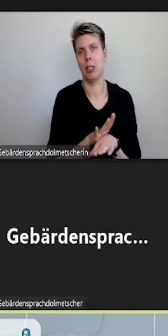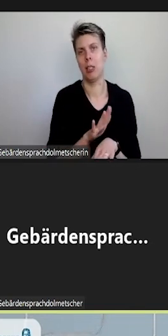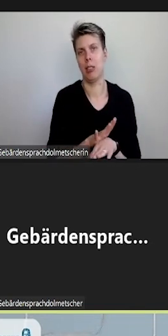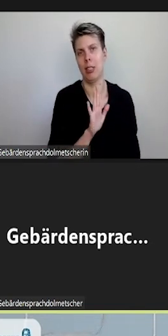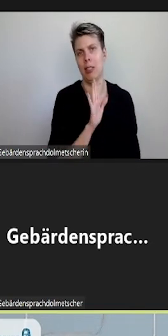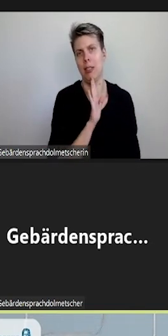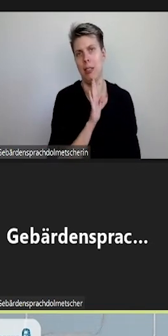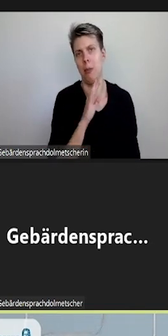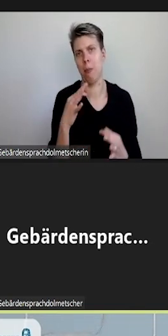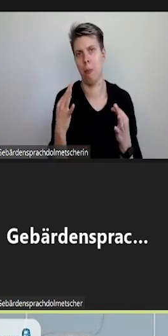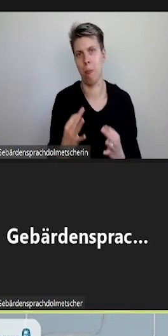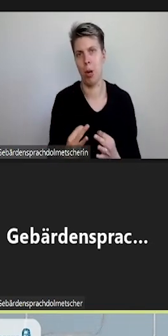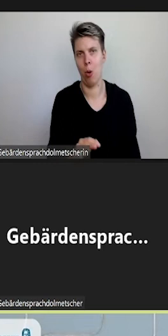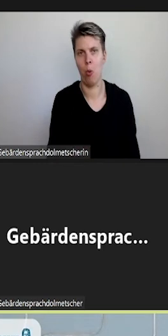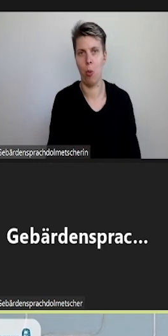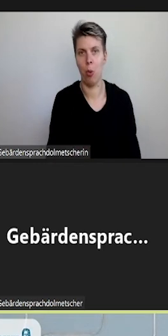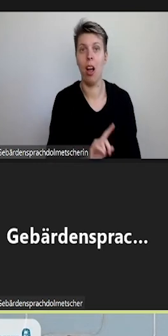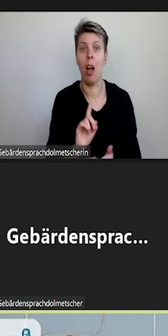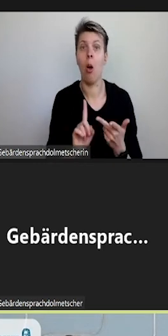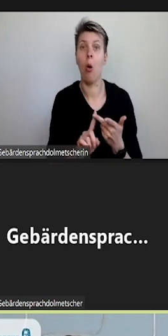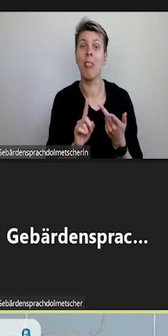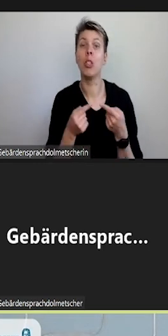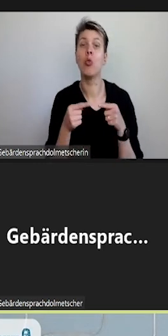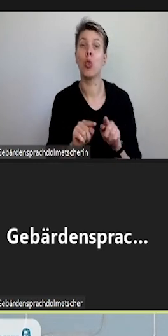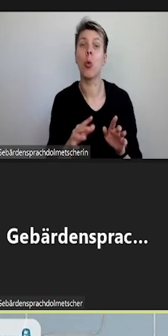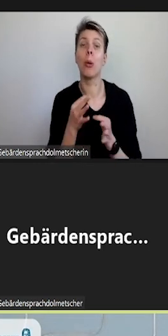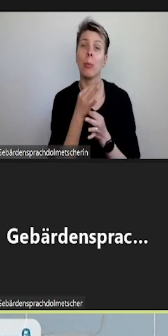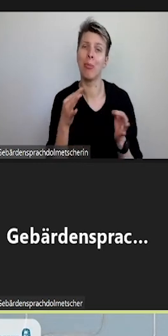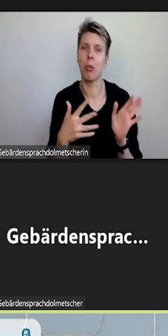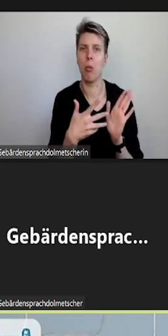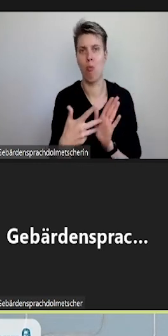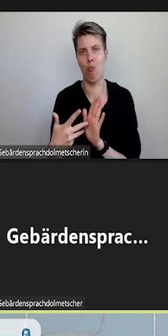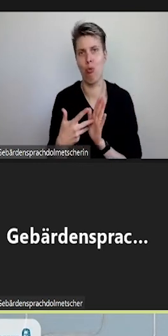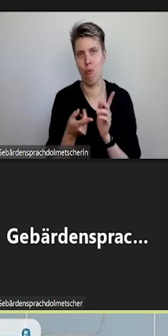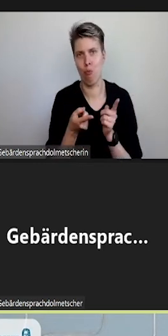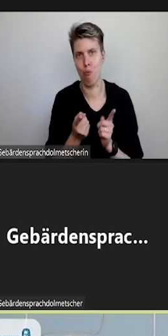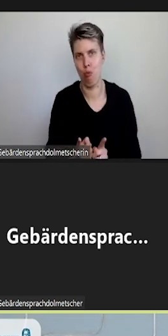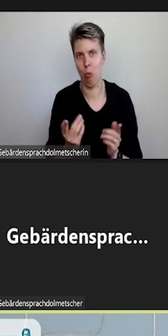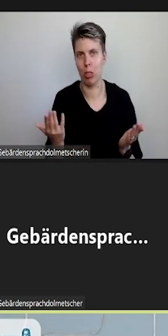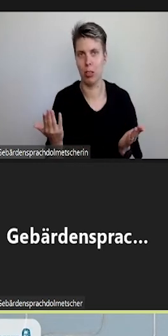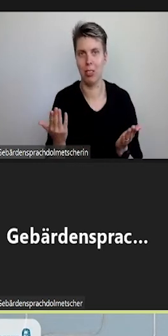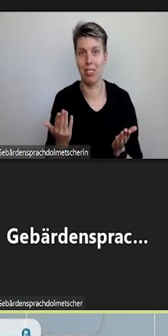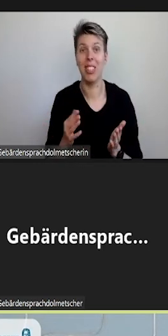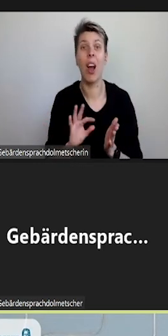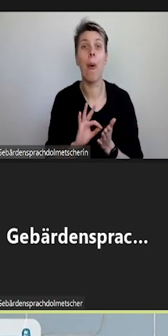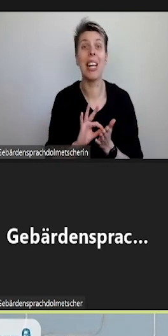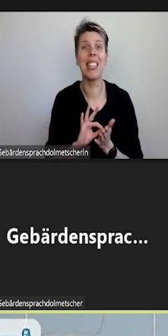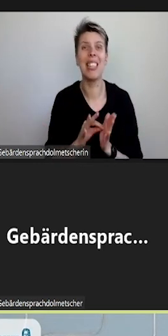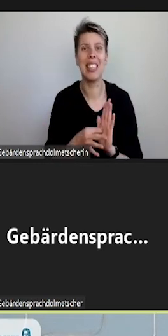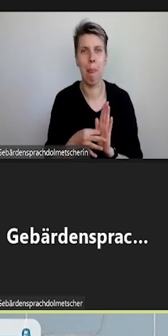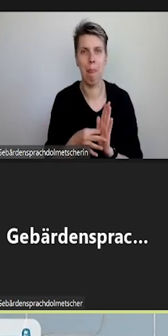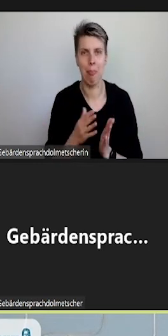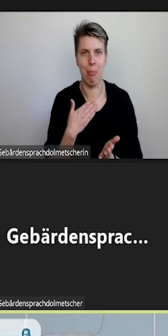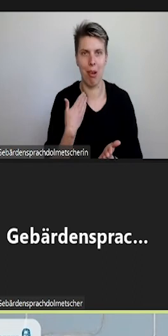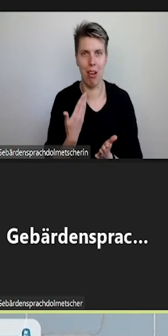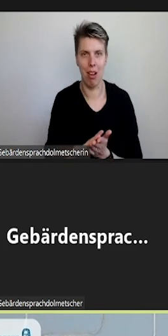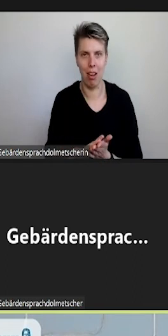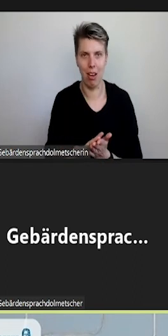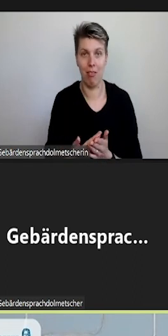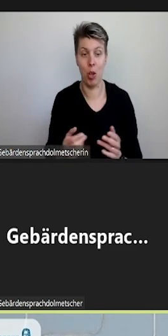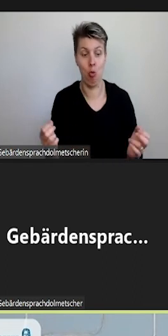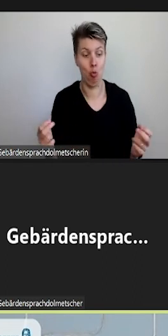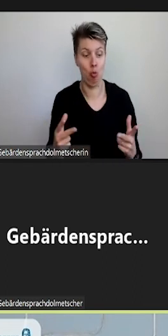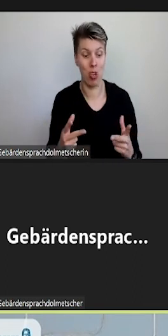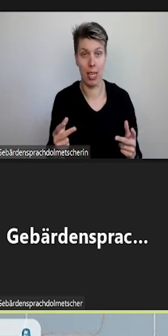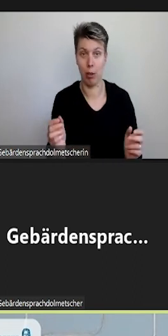Untertitel auf ihre Synchronität überprüft. Hier ist ein guter Tipp, wenn man mit den Untertiteln fertig